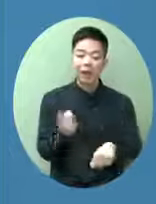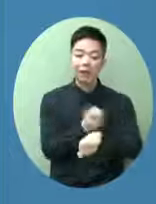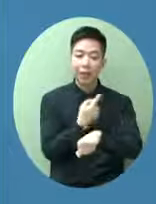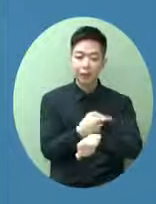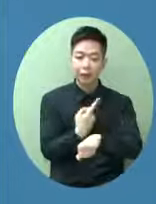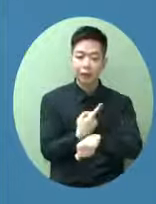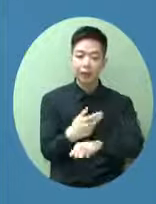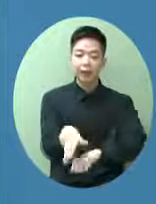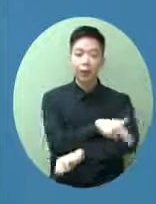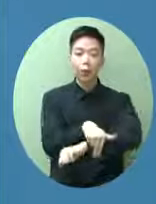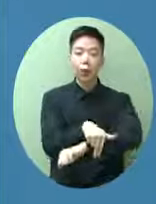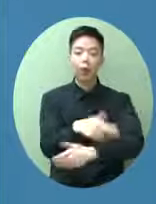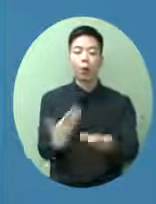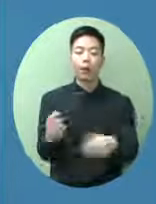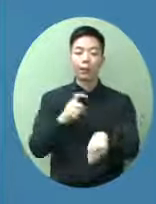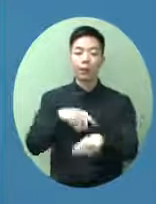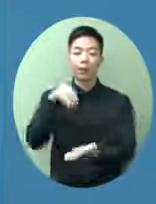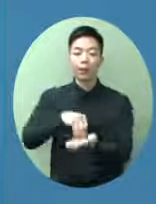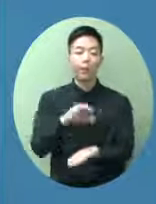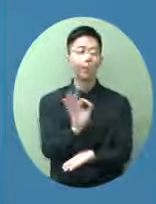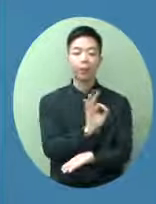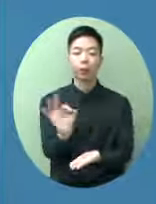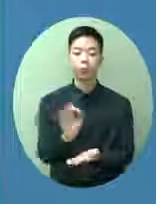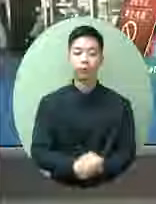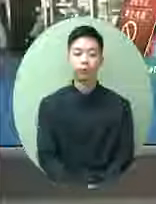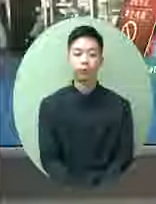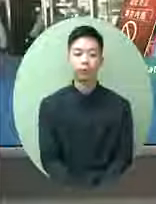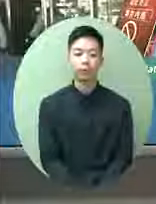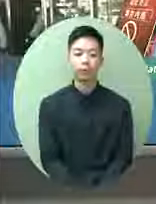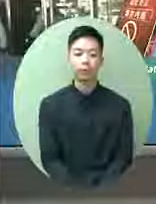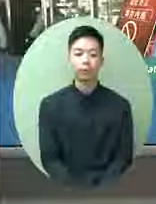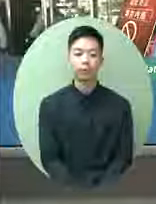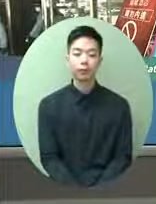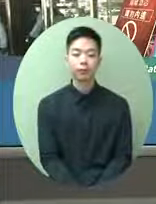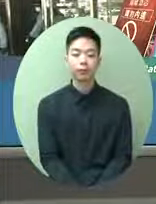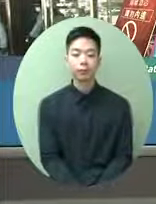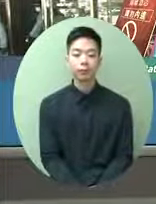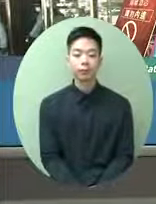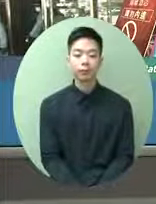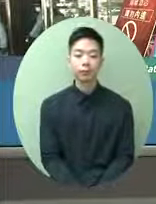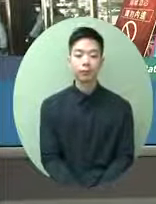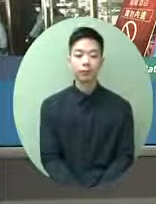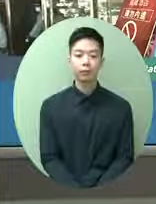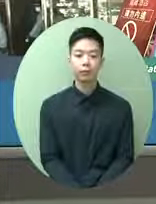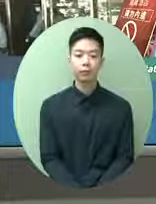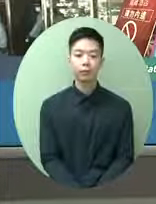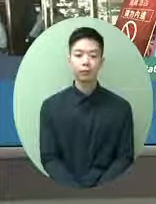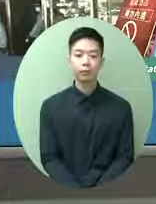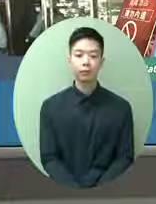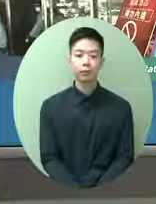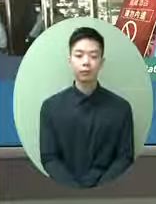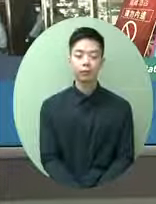推行的計劃時間表下一條提問又有上面後排的那位女記者